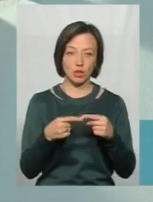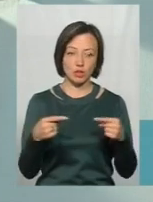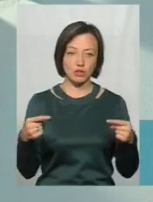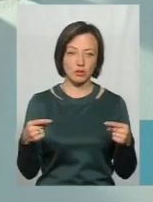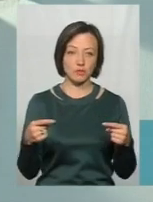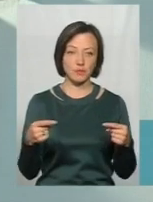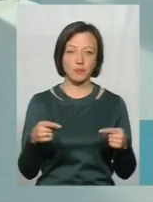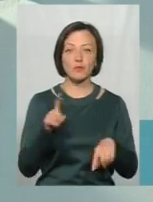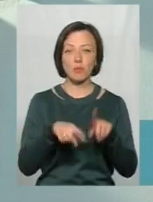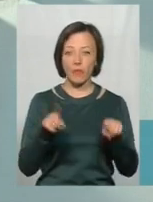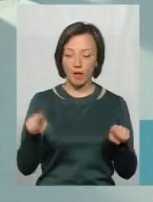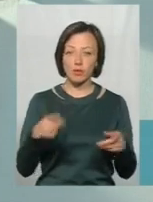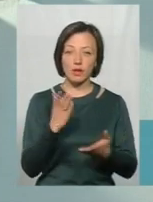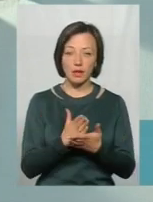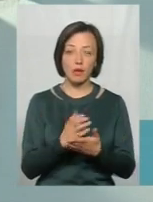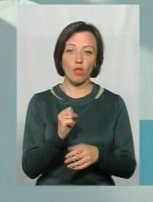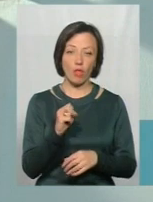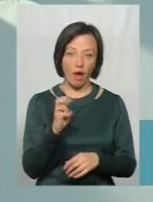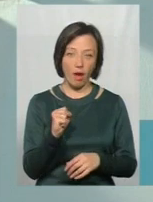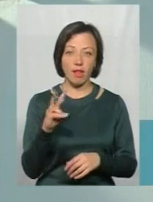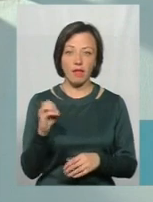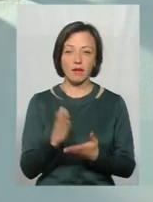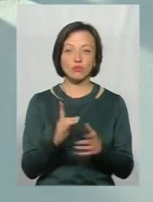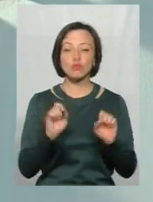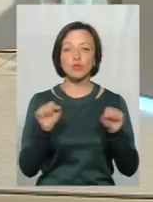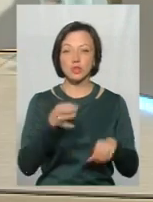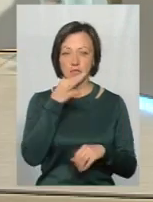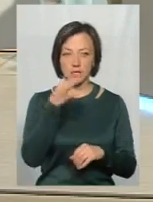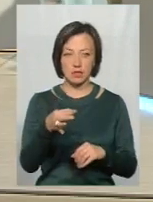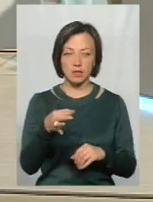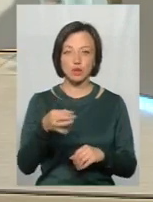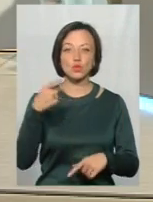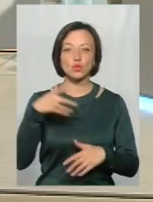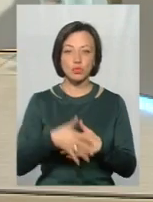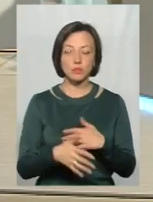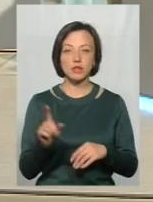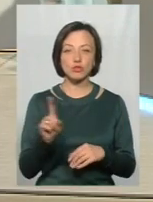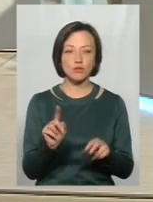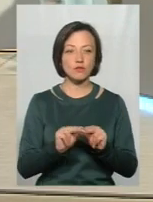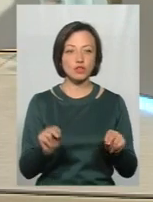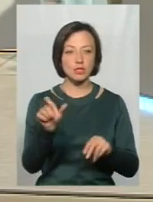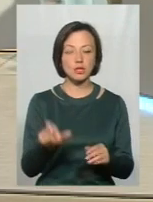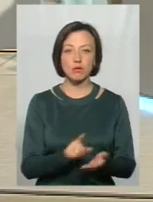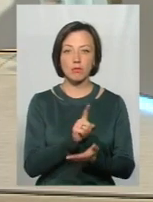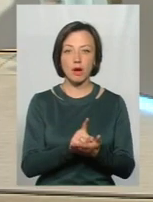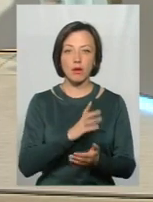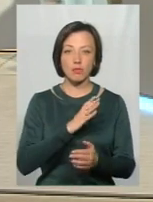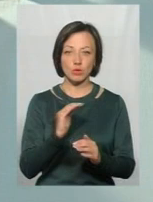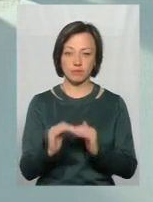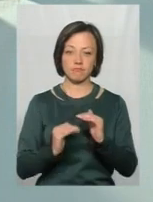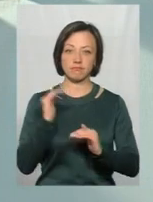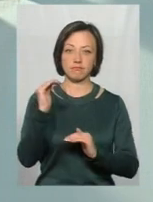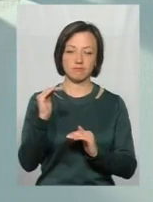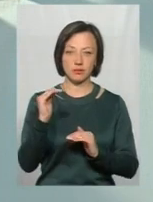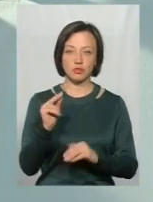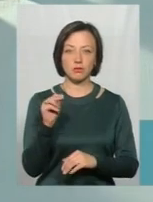є, вони поодинокі, але є, ну, що тут можна сказати? Зрозуміло, що вчитель має бути на голову вищий. І